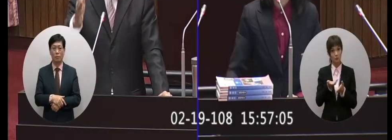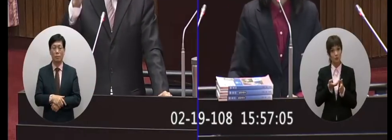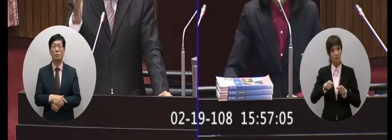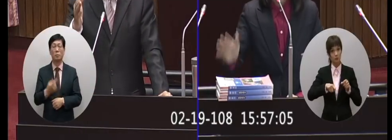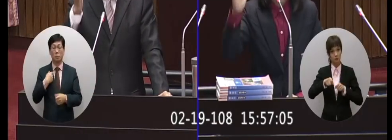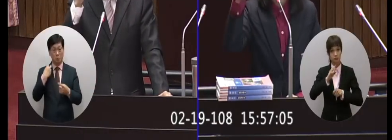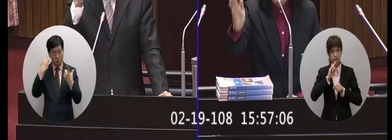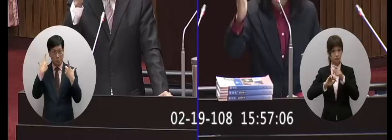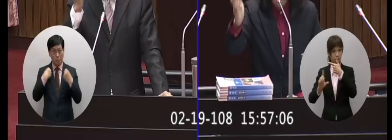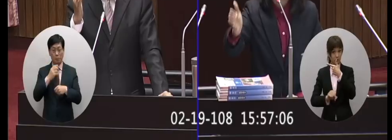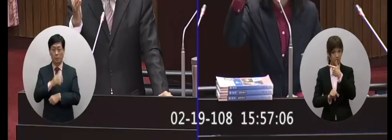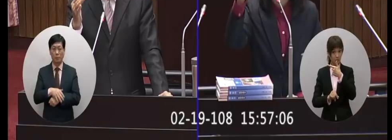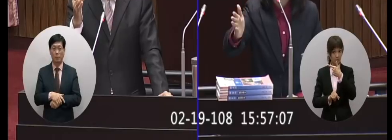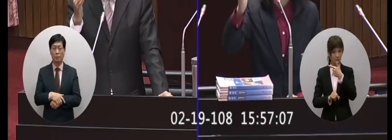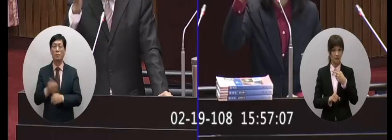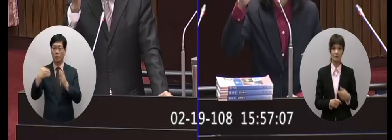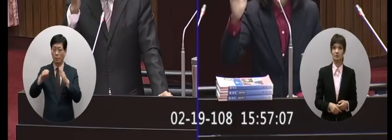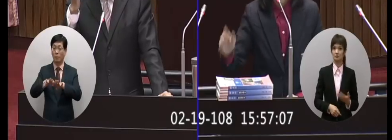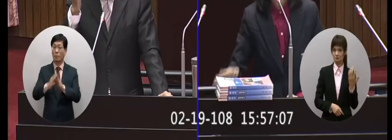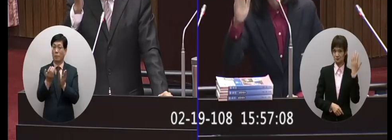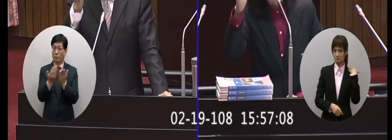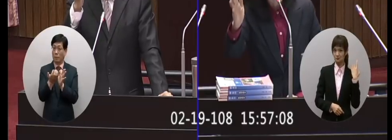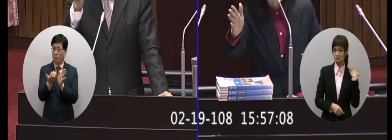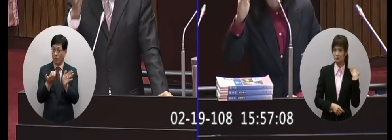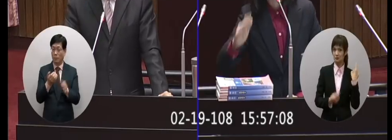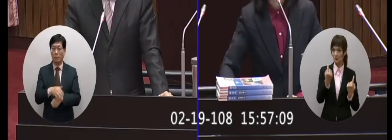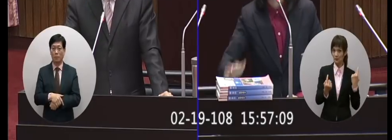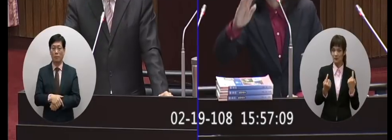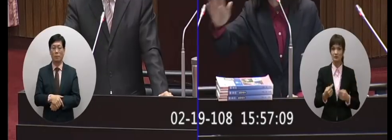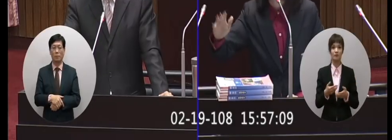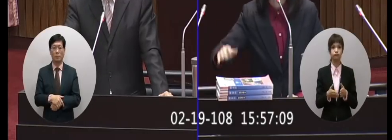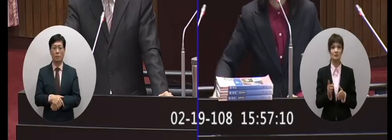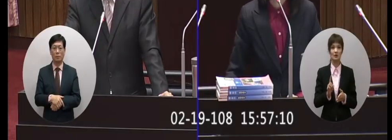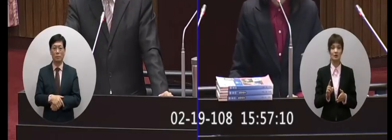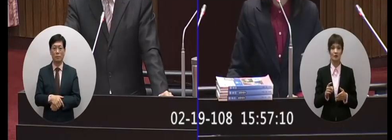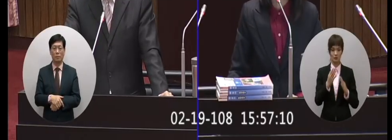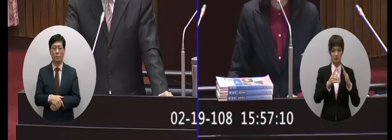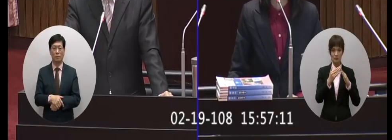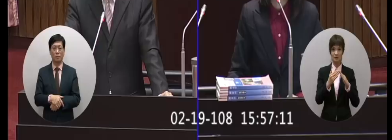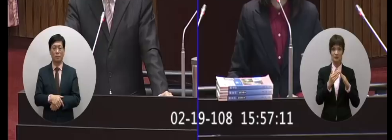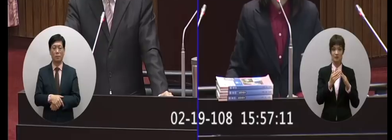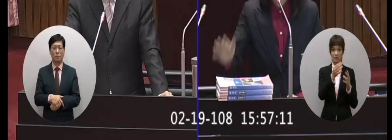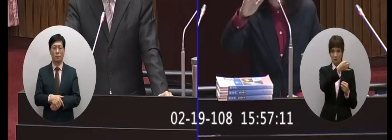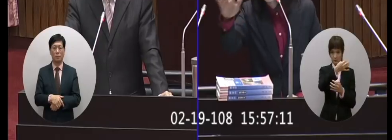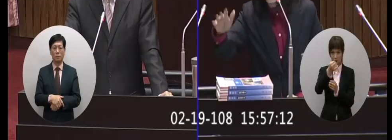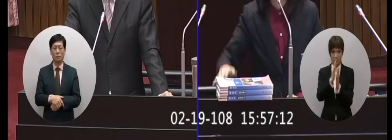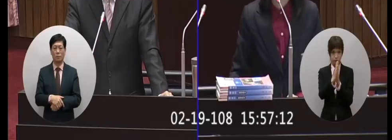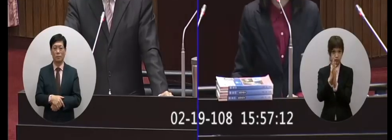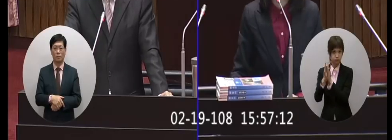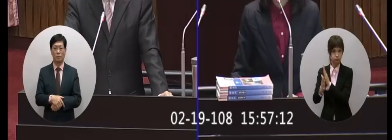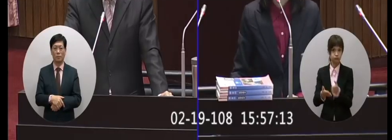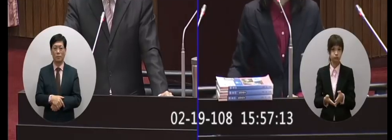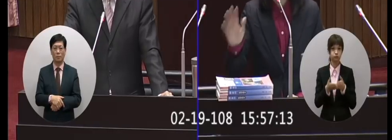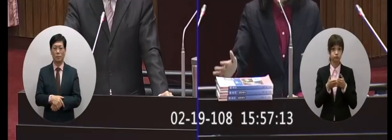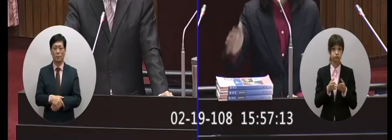六月因為學校比原來以前沒有為什麼很重要是學校要排計畫啊要排sched